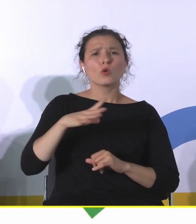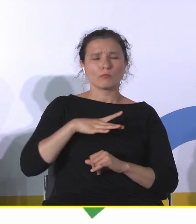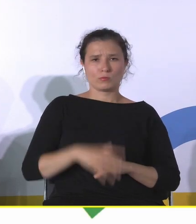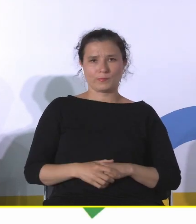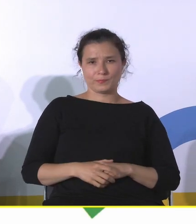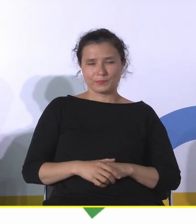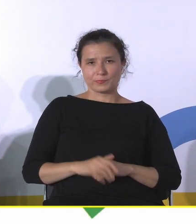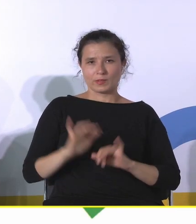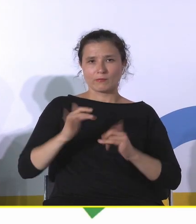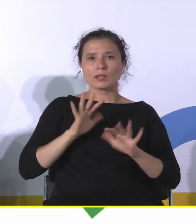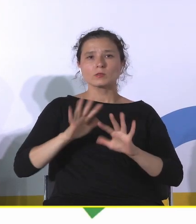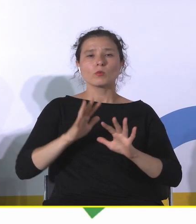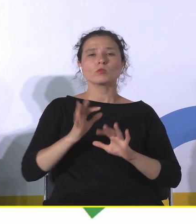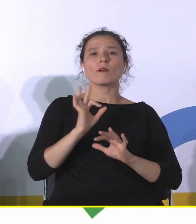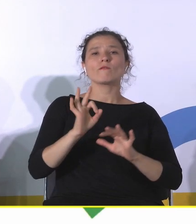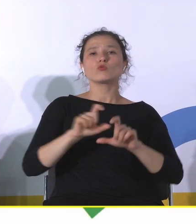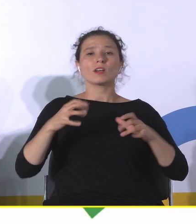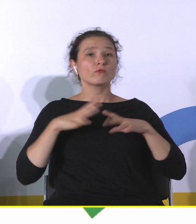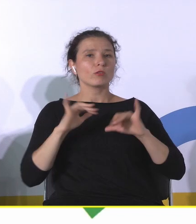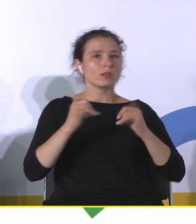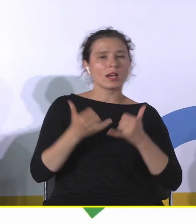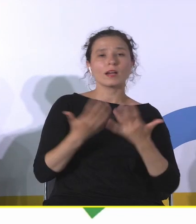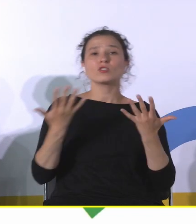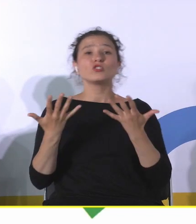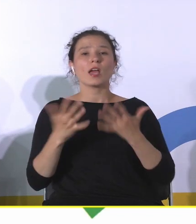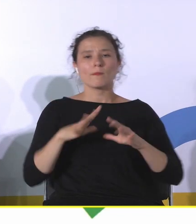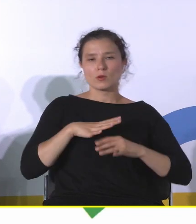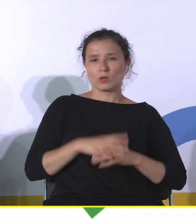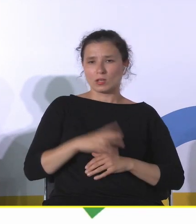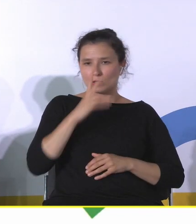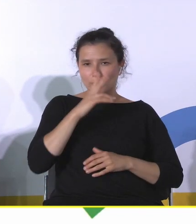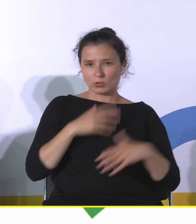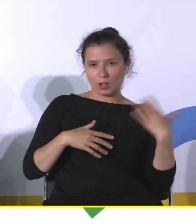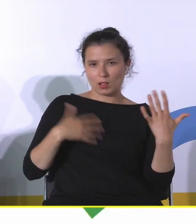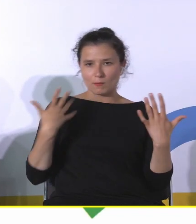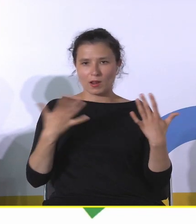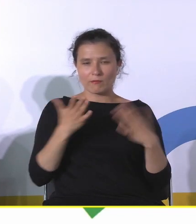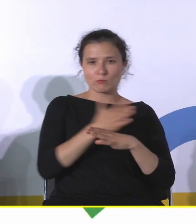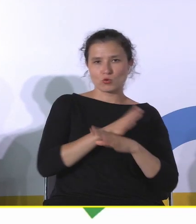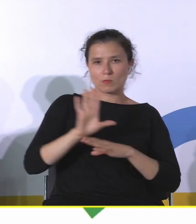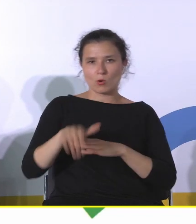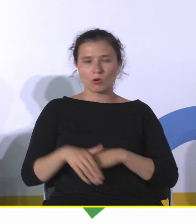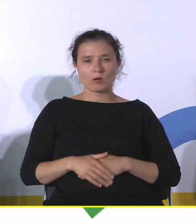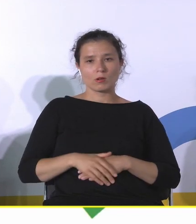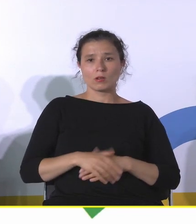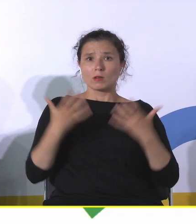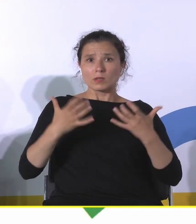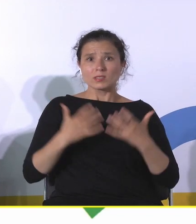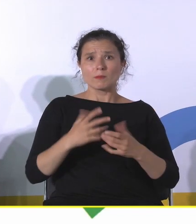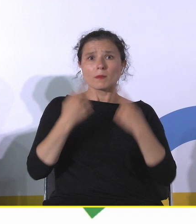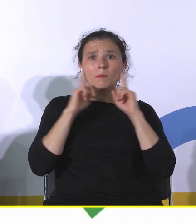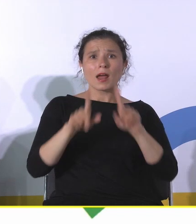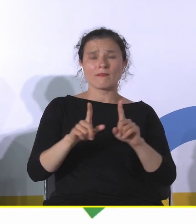rozwiązywali swój wolny czas, czy spędzali wolny czas. Zobaczcie, tu po lewej, po prawej, przed, po. Chcemy być strasznie autentyczni, bo to jest